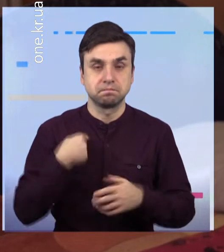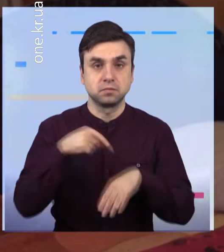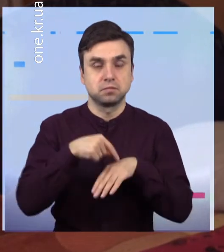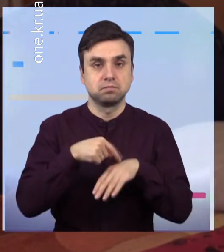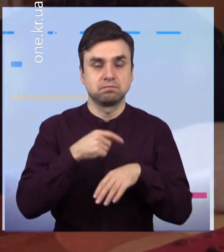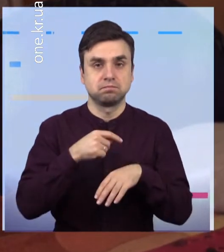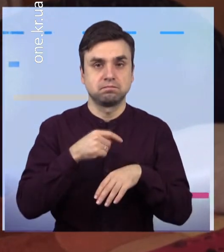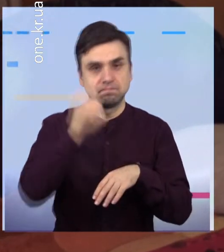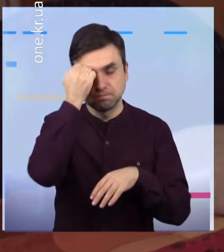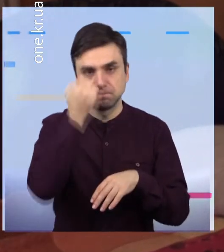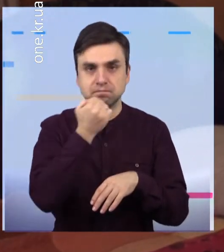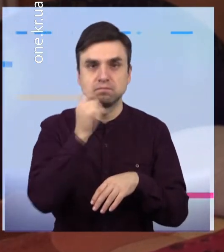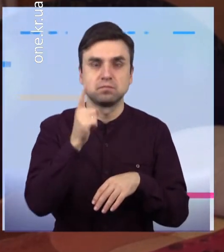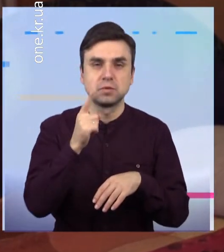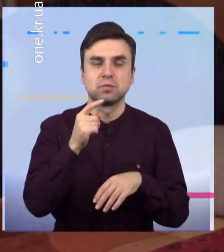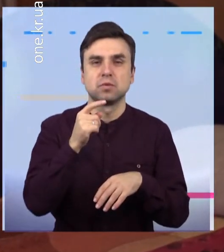приносять